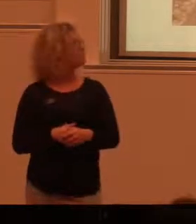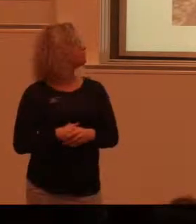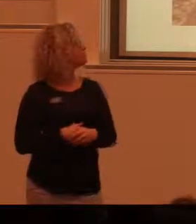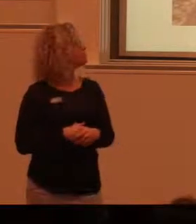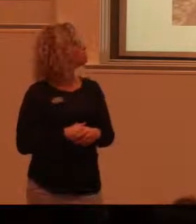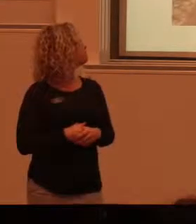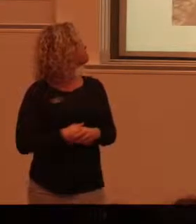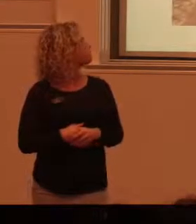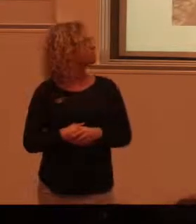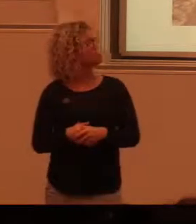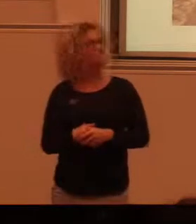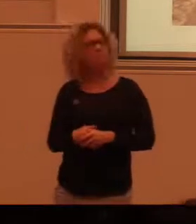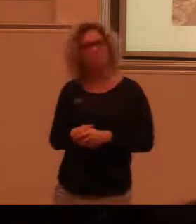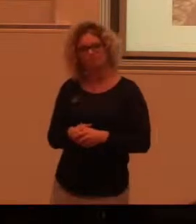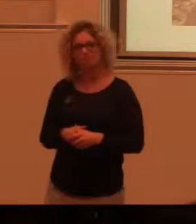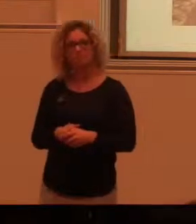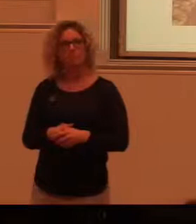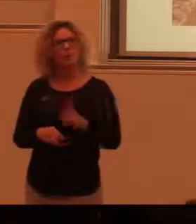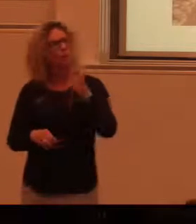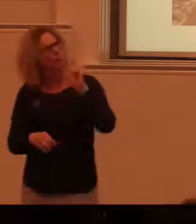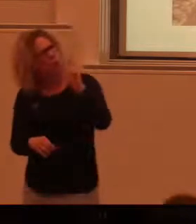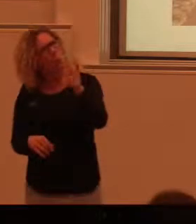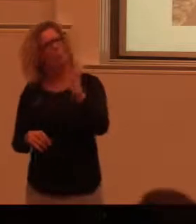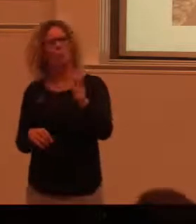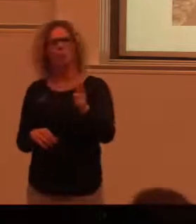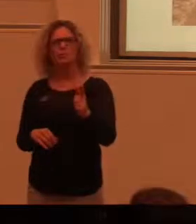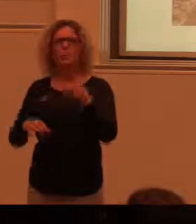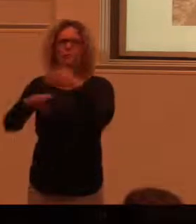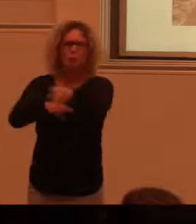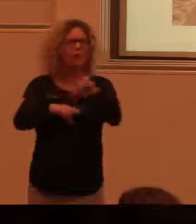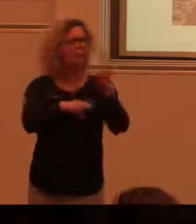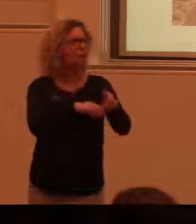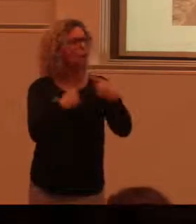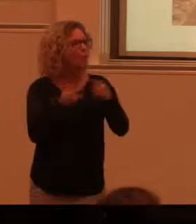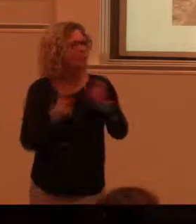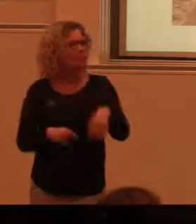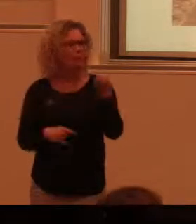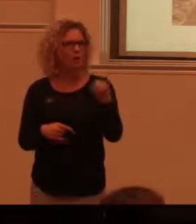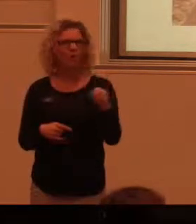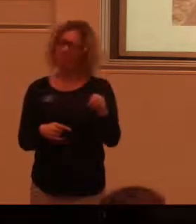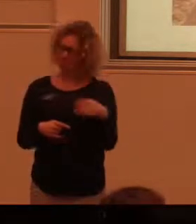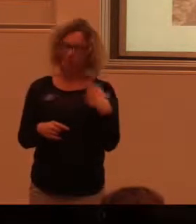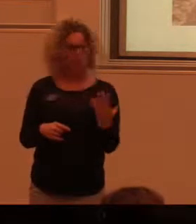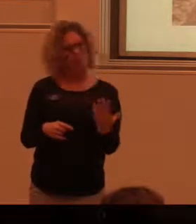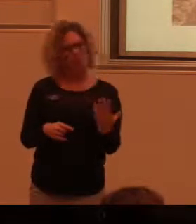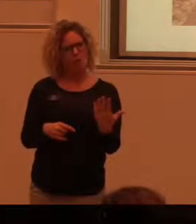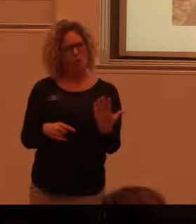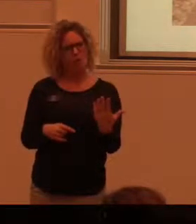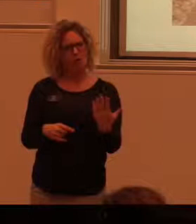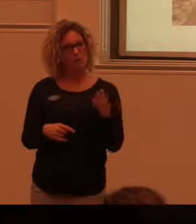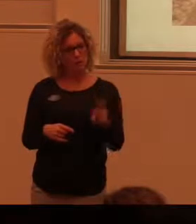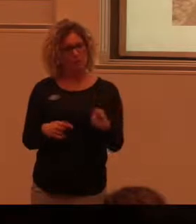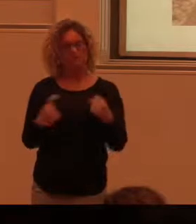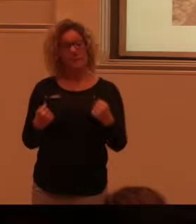Just det där att kunna ta sig ut i miljön är väldigt bra och